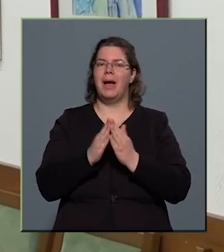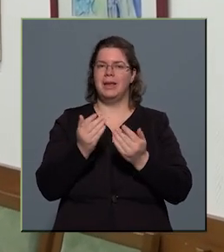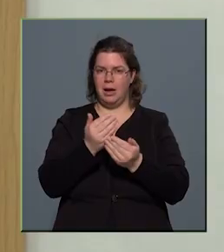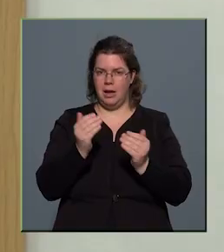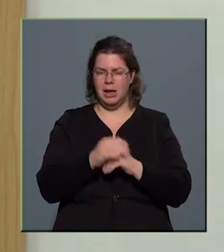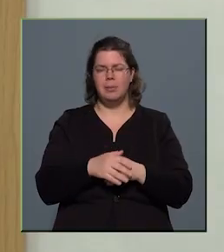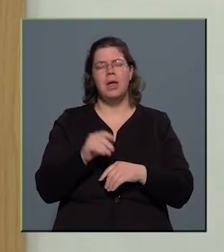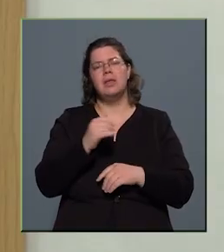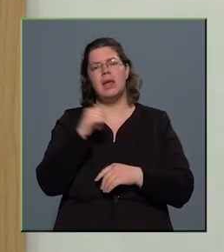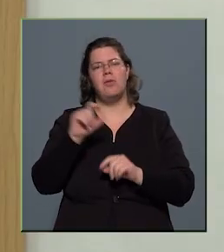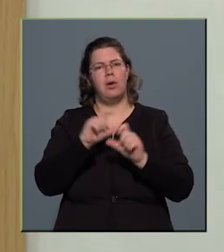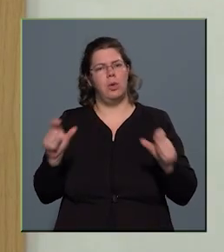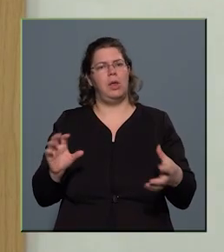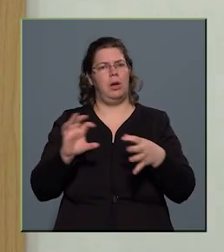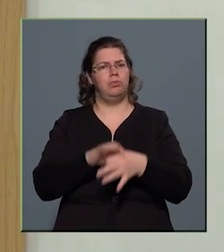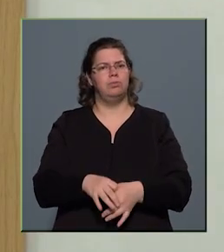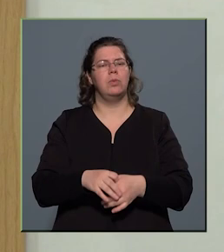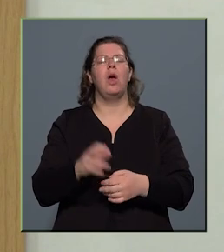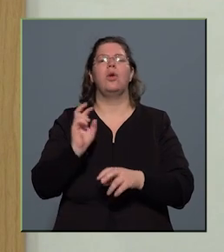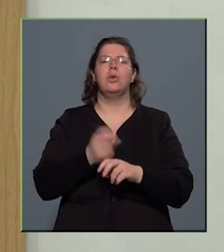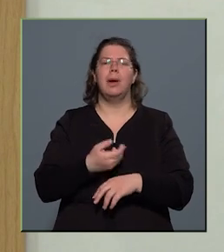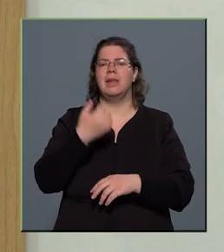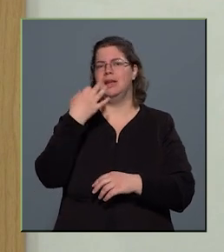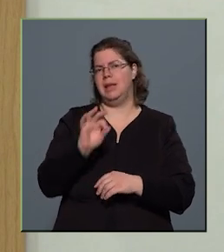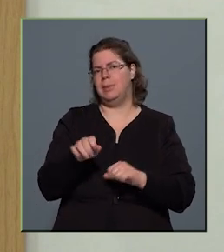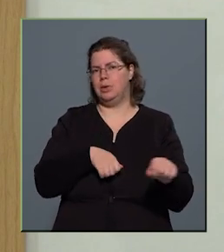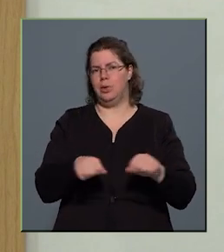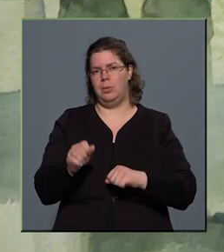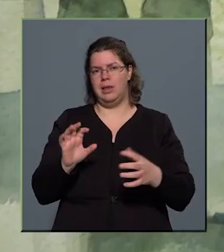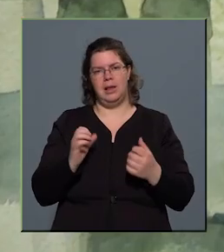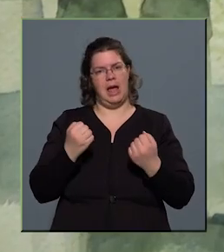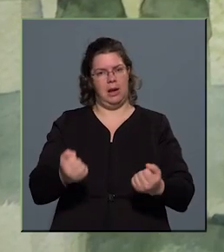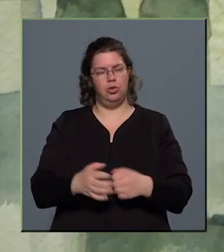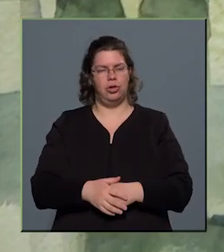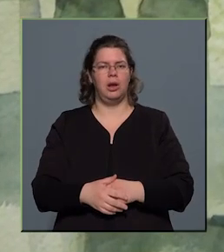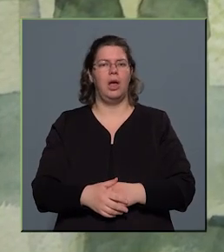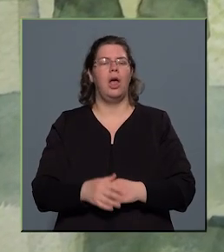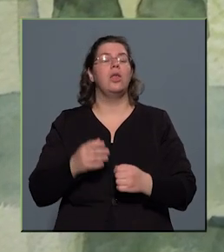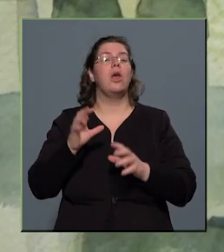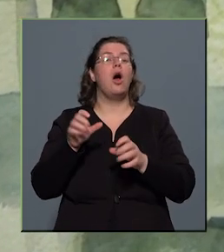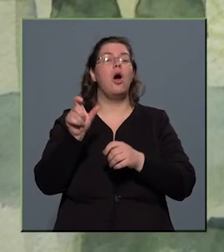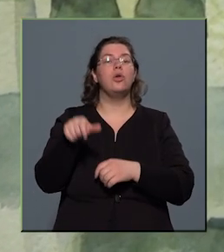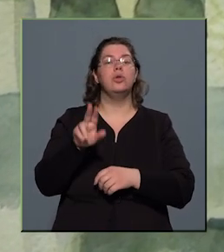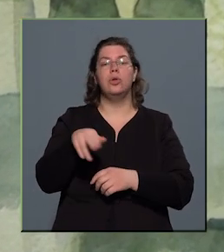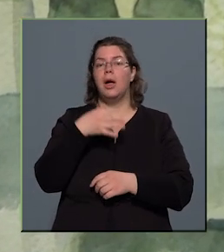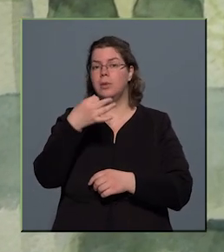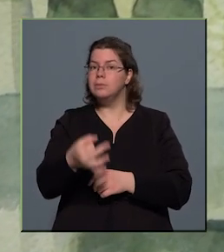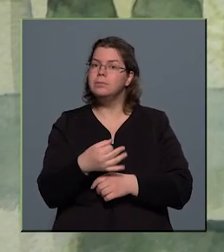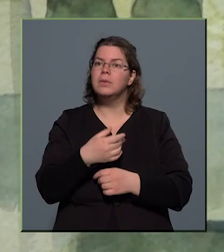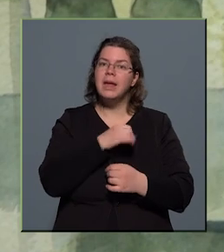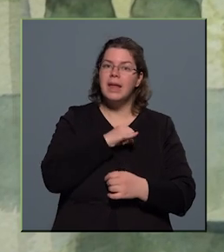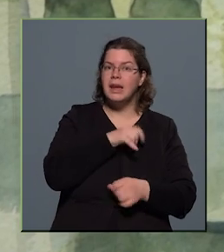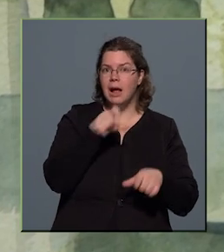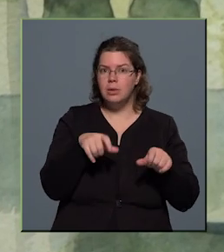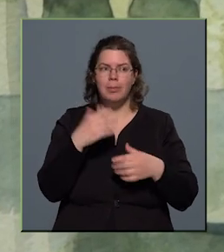évek óta tartó kapcsolatot a kőbányai német önkormányzat is erősíti. Az alkotót arról is kérdeztem, hogy az érdeklődők meddig